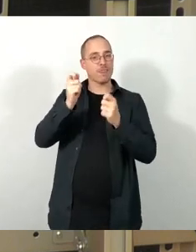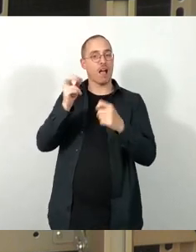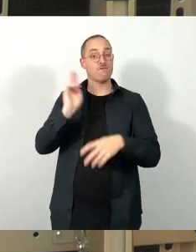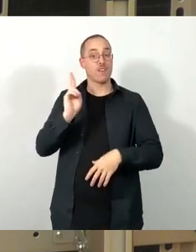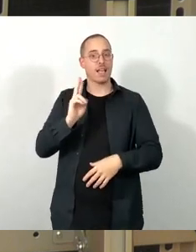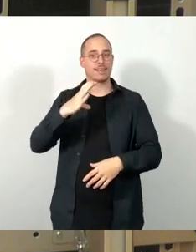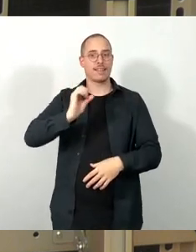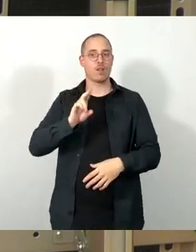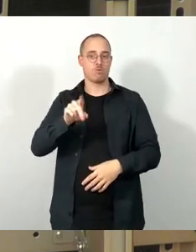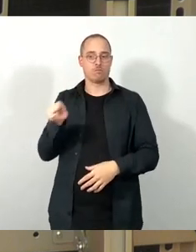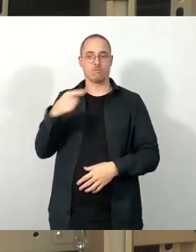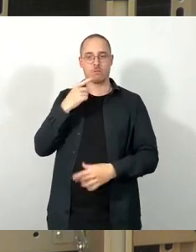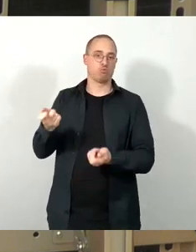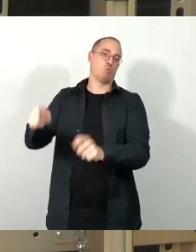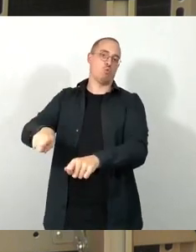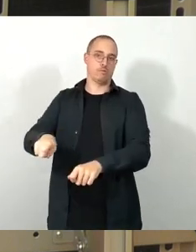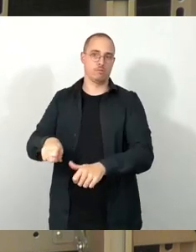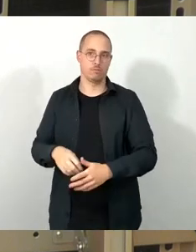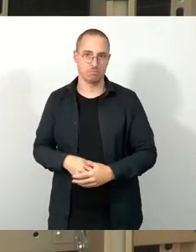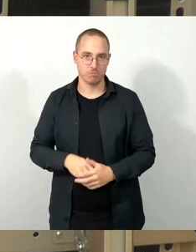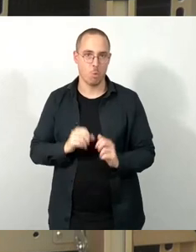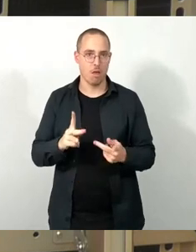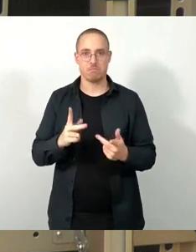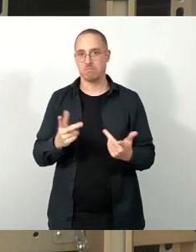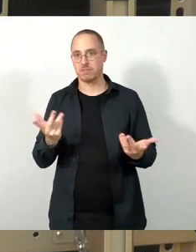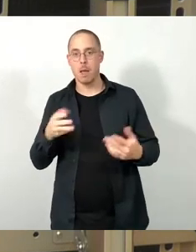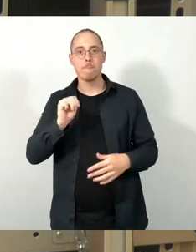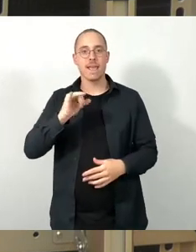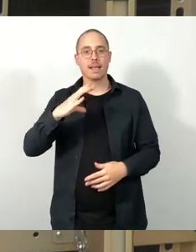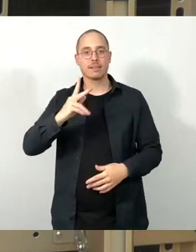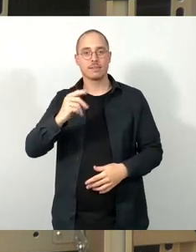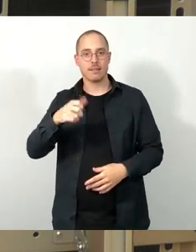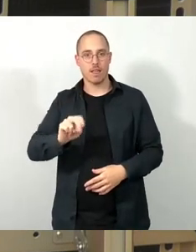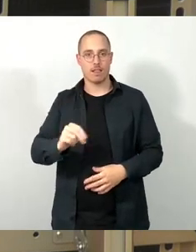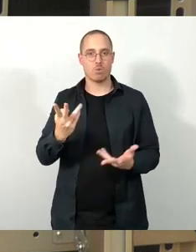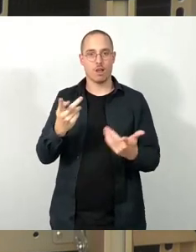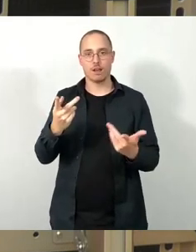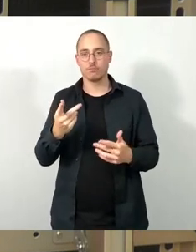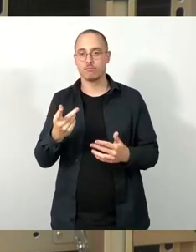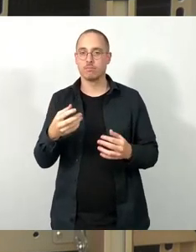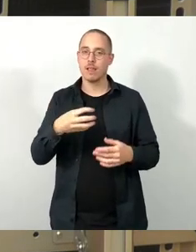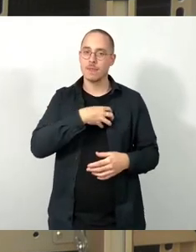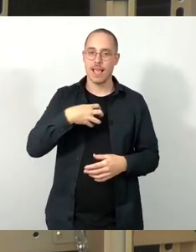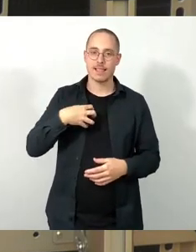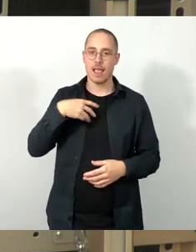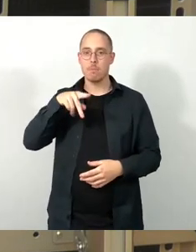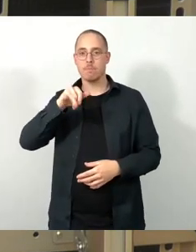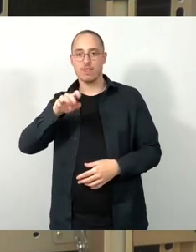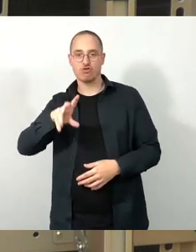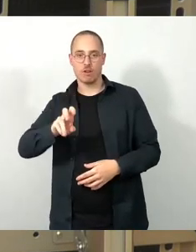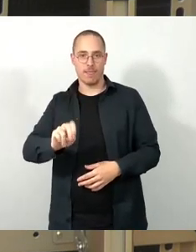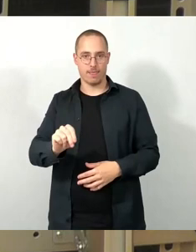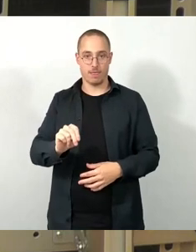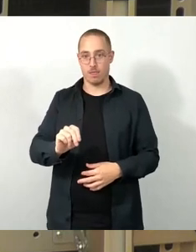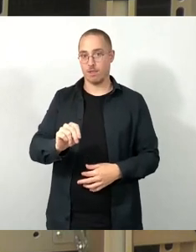und gegebenenfalls, je nachdem, wie das mit dem Abstimmungsverhalten heute dann sein wird, auch in Kotter an die Tür